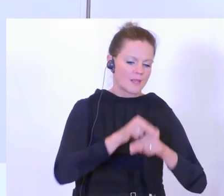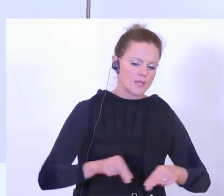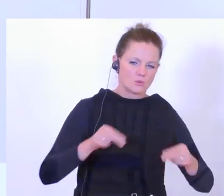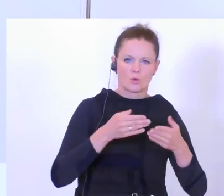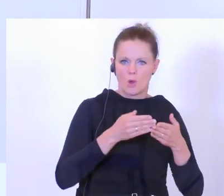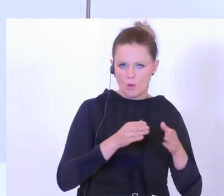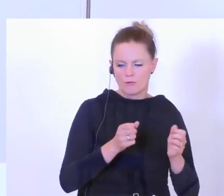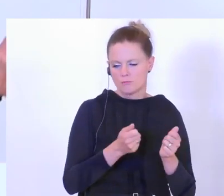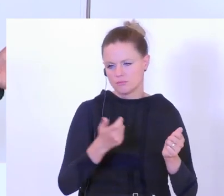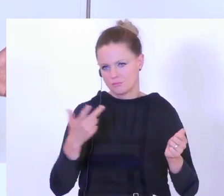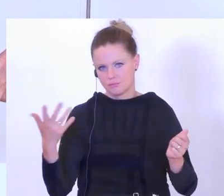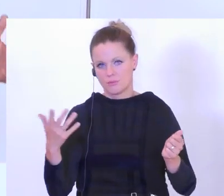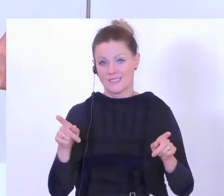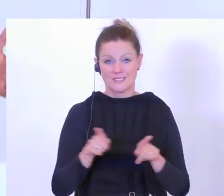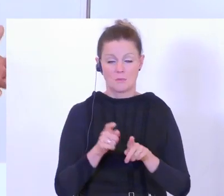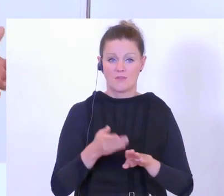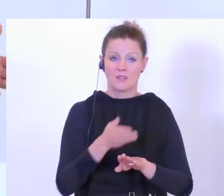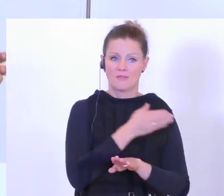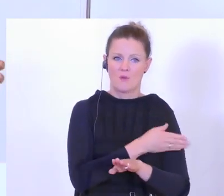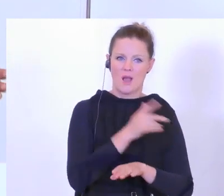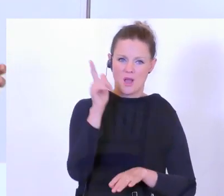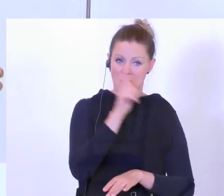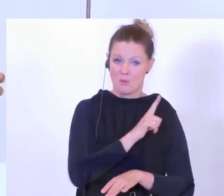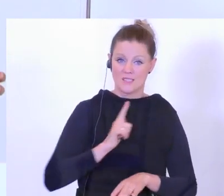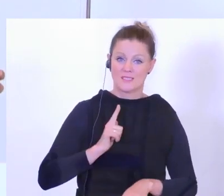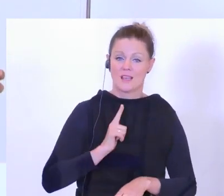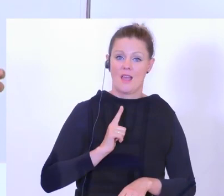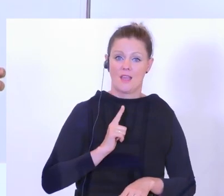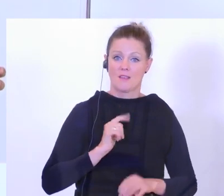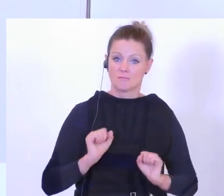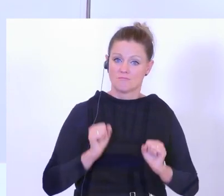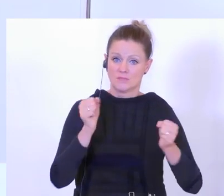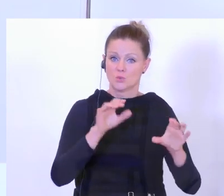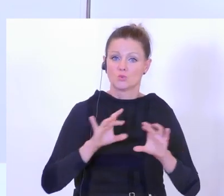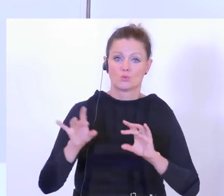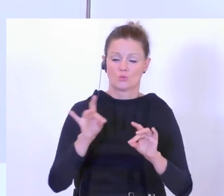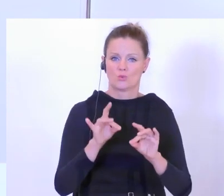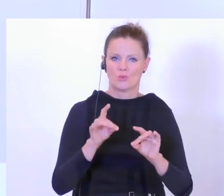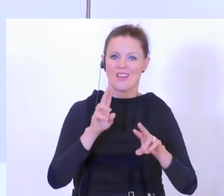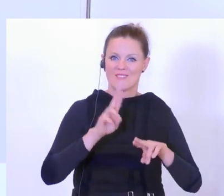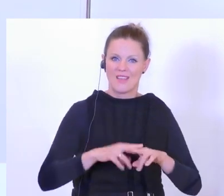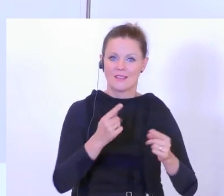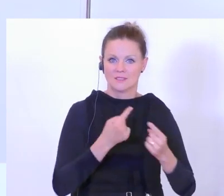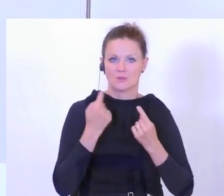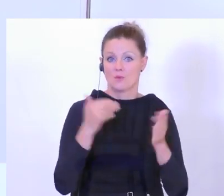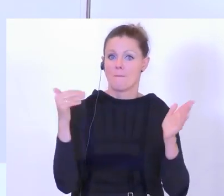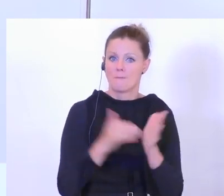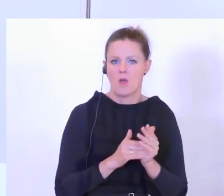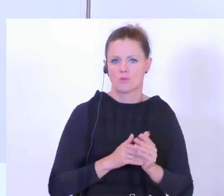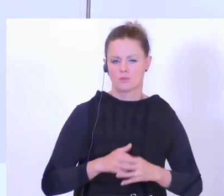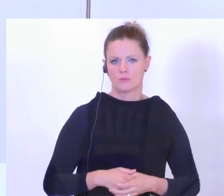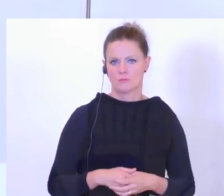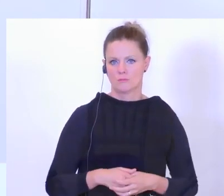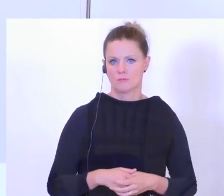etc., auch so wie vorher. Polizei kommt immer nur dann zum Einsatz, wenn es die Situation erfordert. Das heißt,